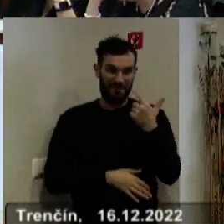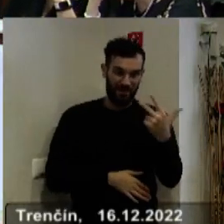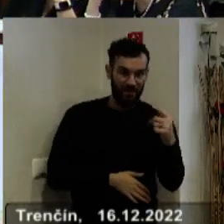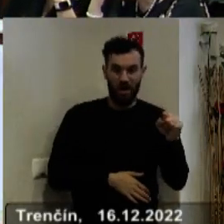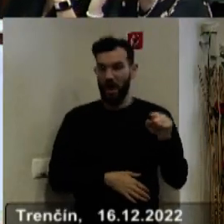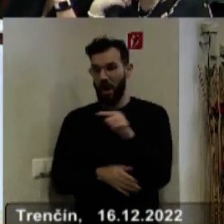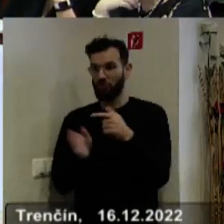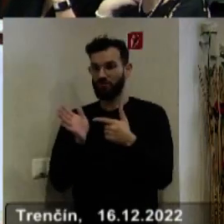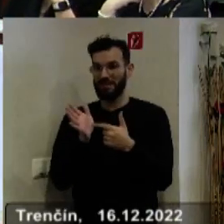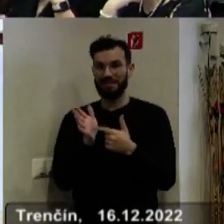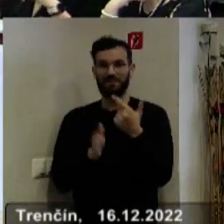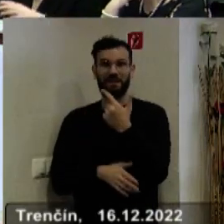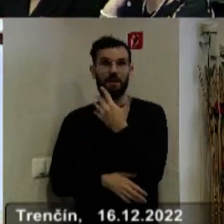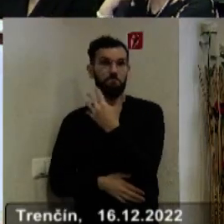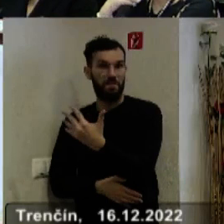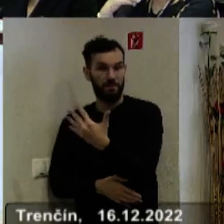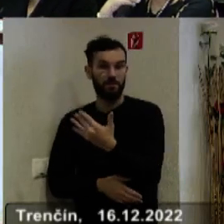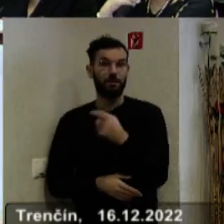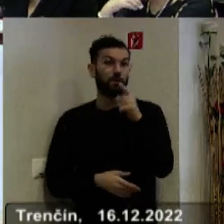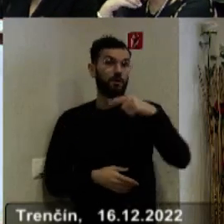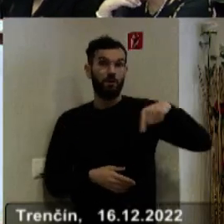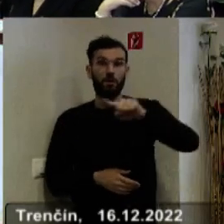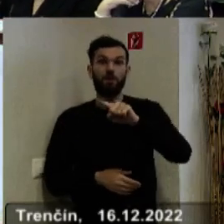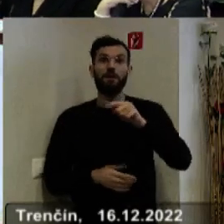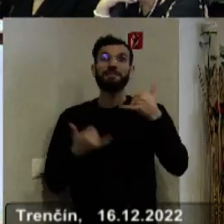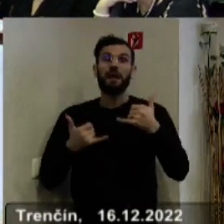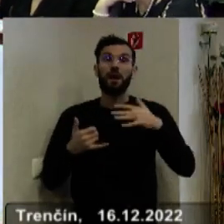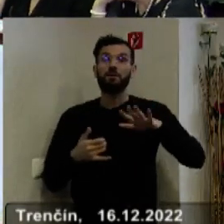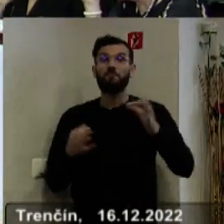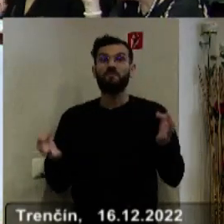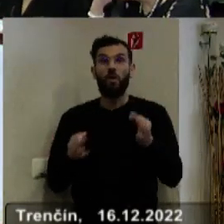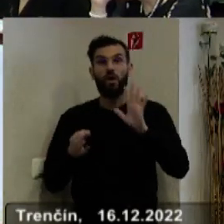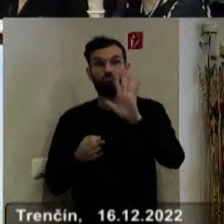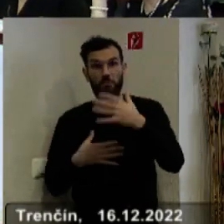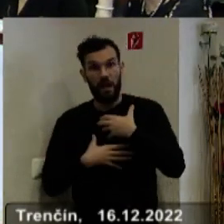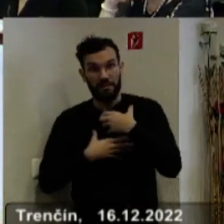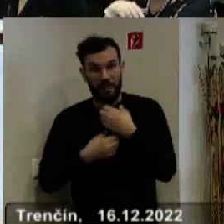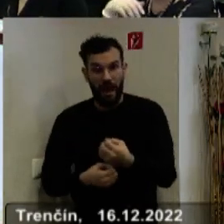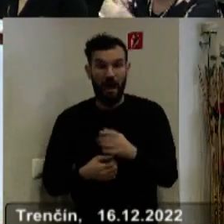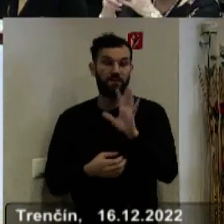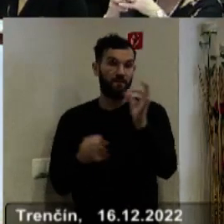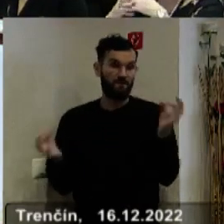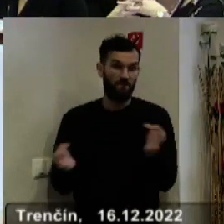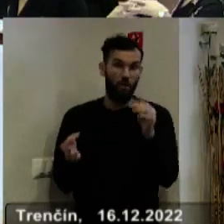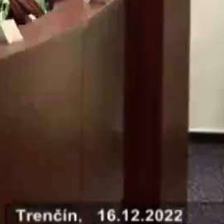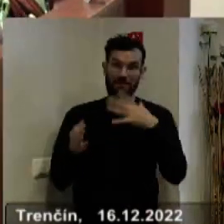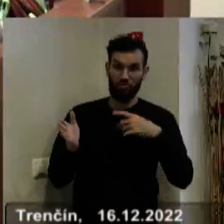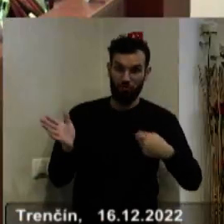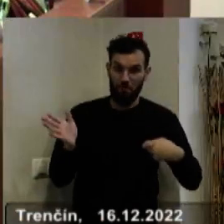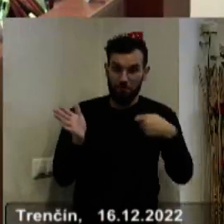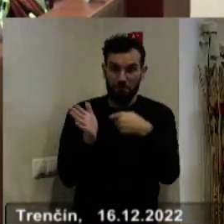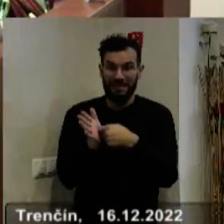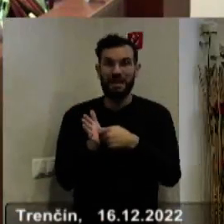poslanci, nech sa páči. Ak budete mať nejaké návrhy na nejaké zmeny, tak potom poprosím, že keď chcete niekde pridať, tak